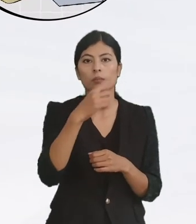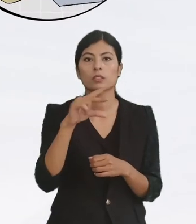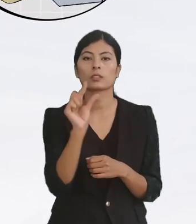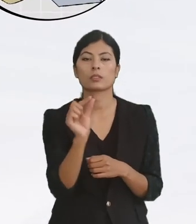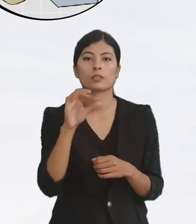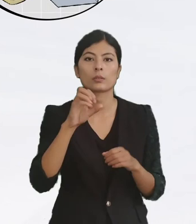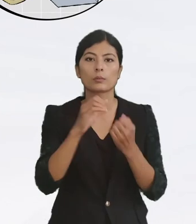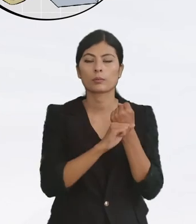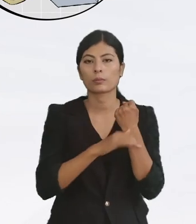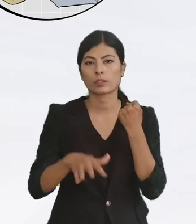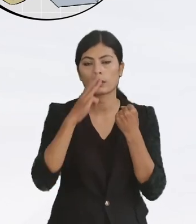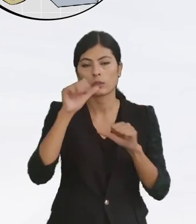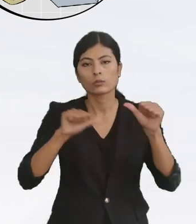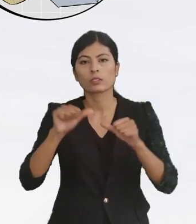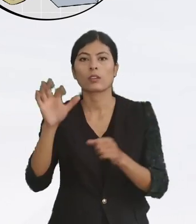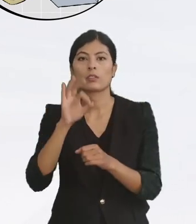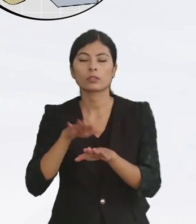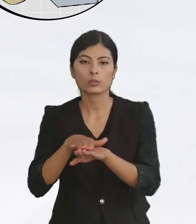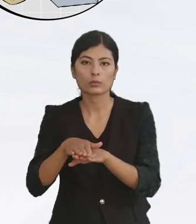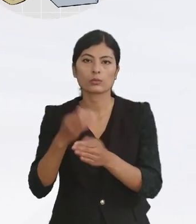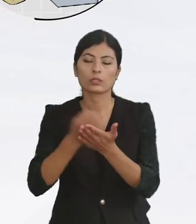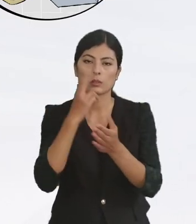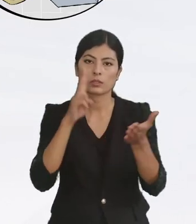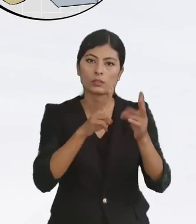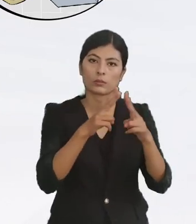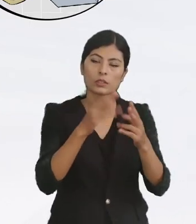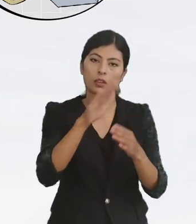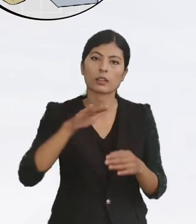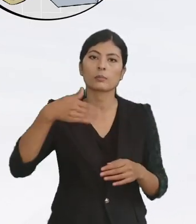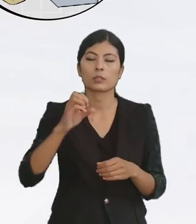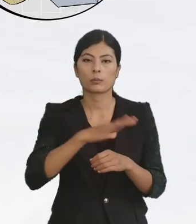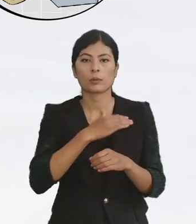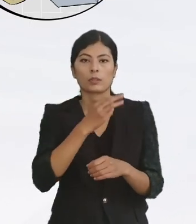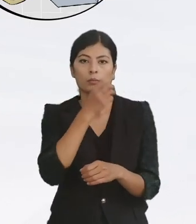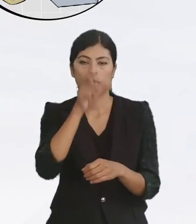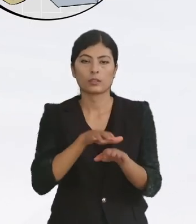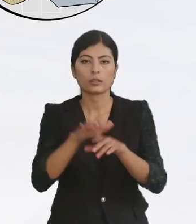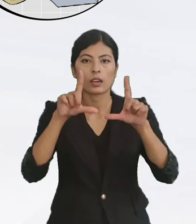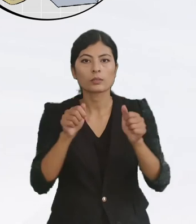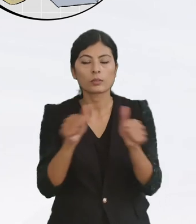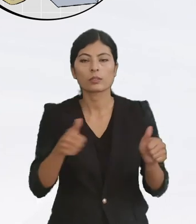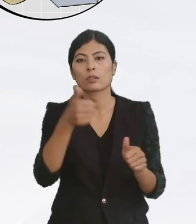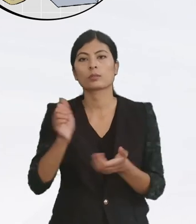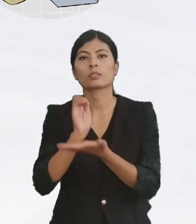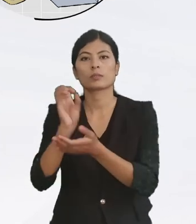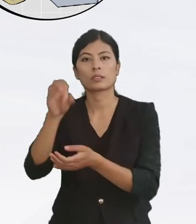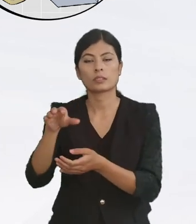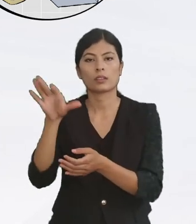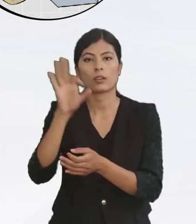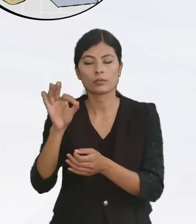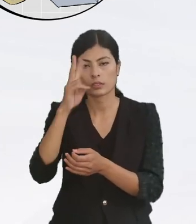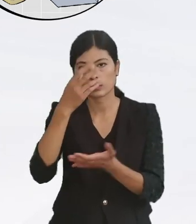आवध जुनसुके निकाए वा सश्ता को संपरकमा आए पसी प्रवाविद बैक्तिको आवसेक्त अनुचार अनिय सेभा प्रदान गने